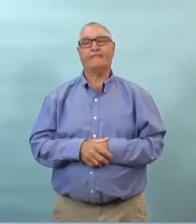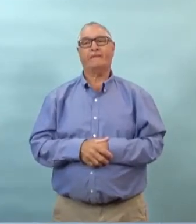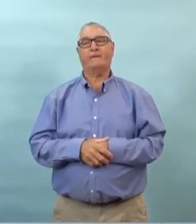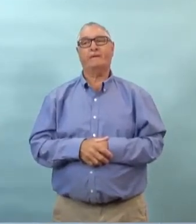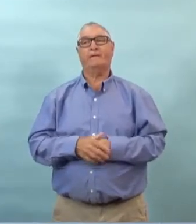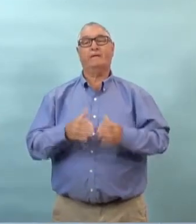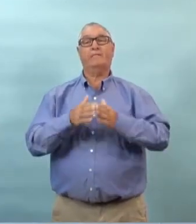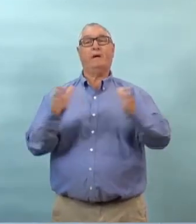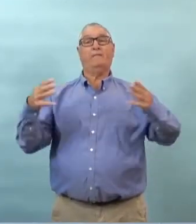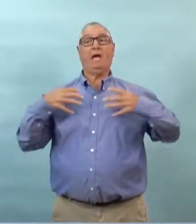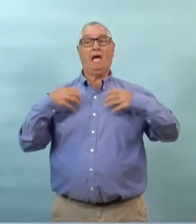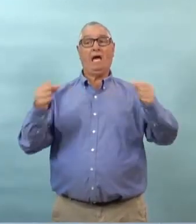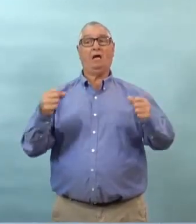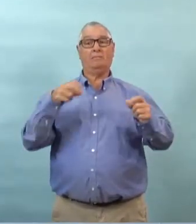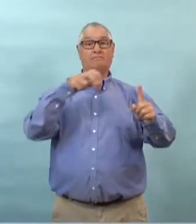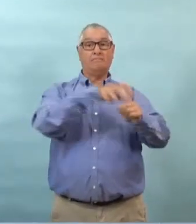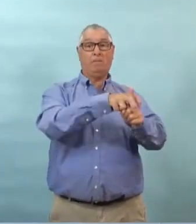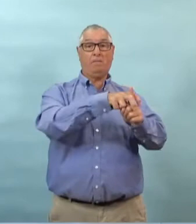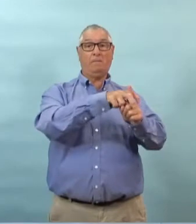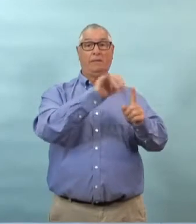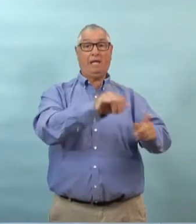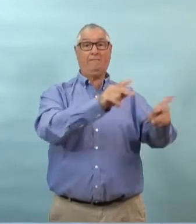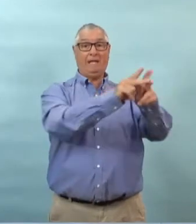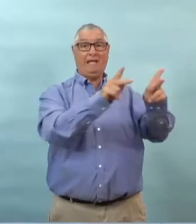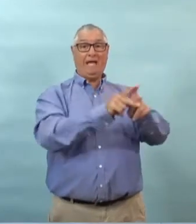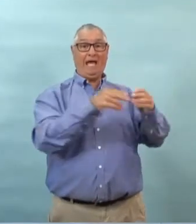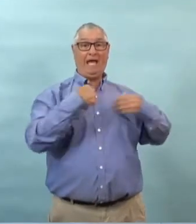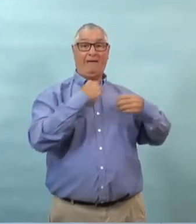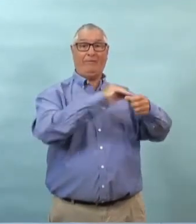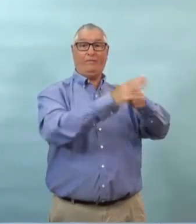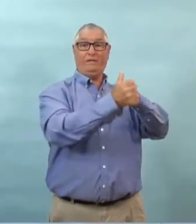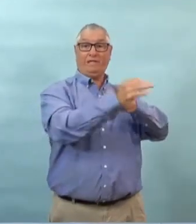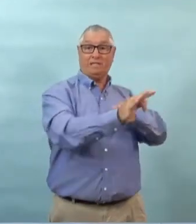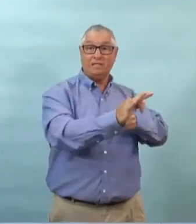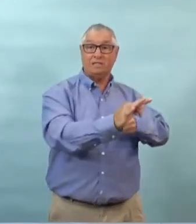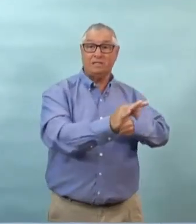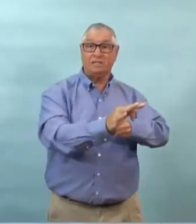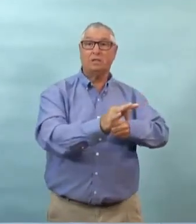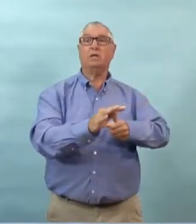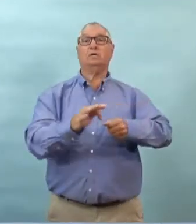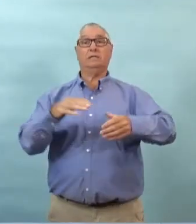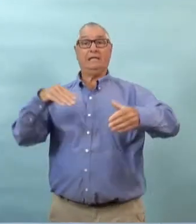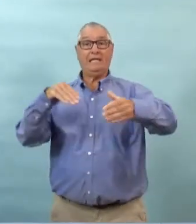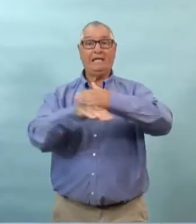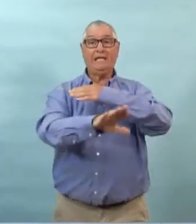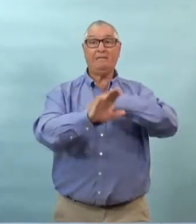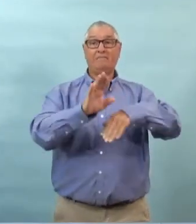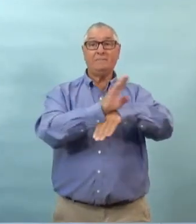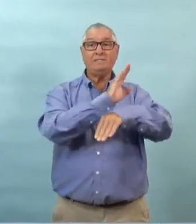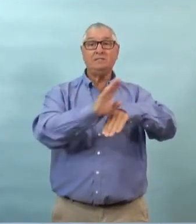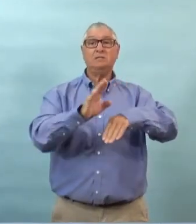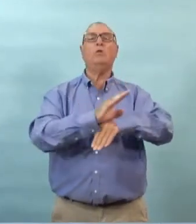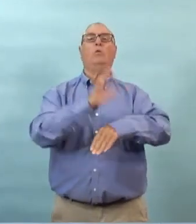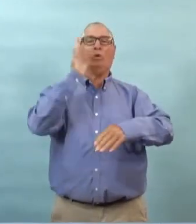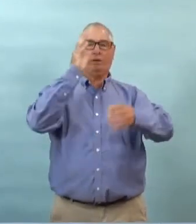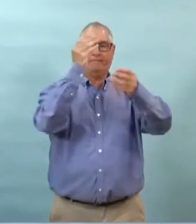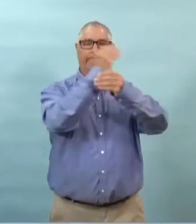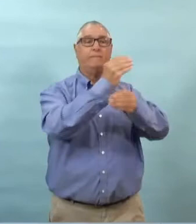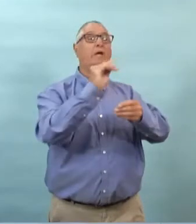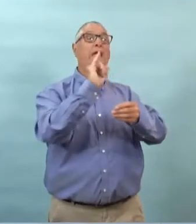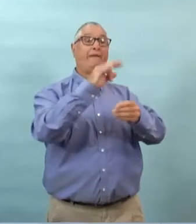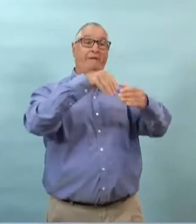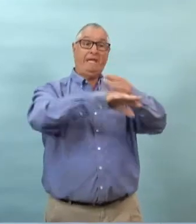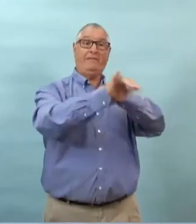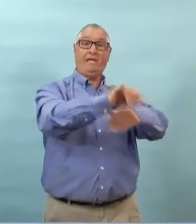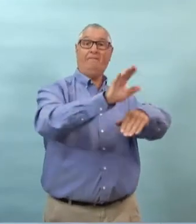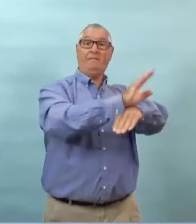circonstances dans lesquelles il ya une transmission de kobe 19 ou est un risque et bien ces circonstances sont publiées pour tout le monde